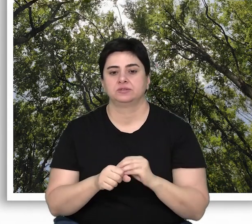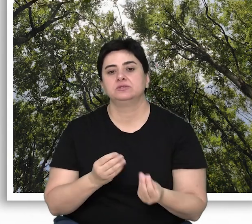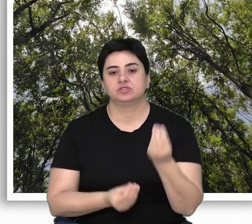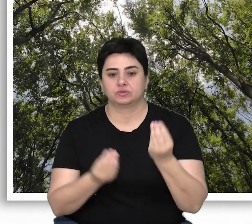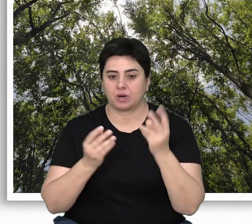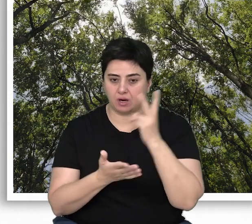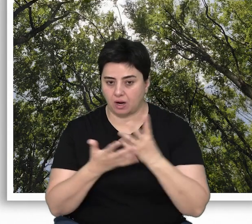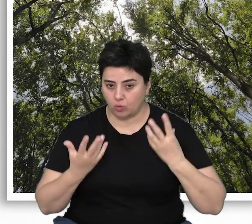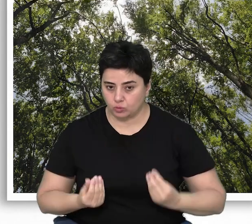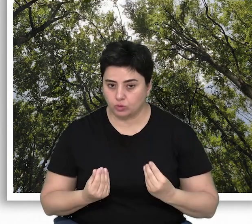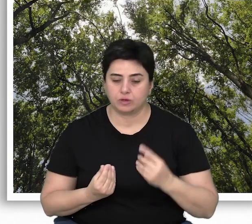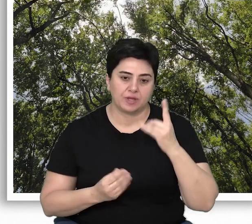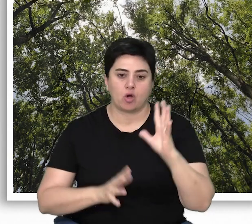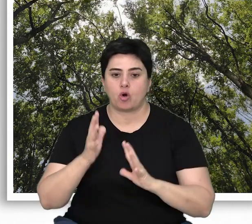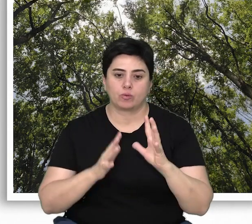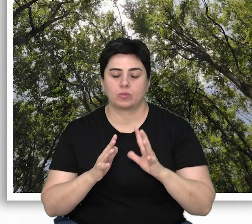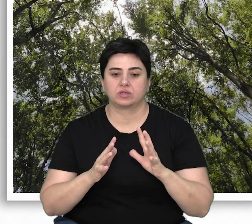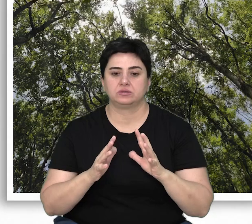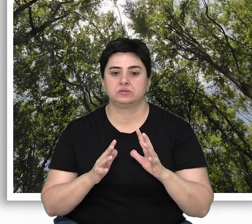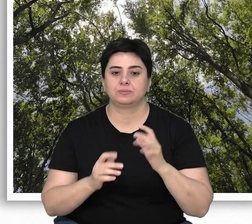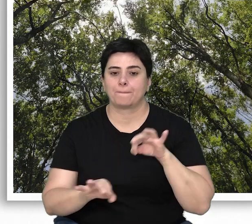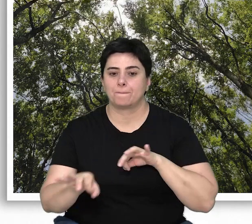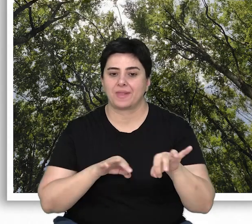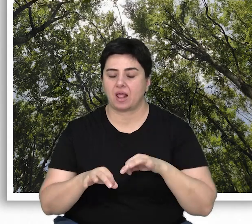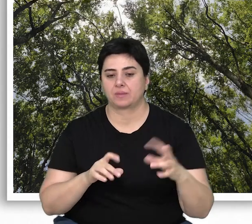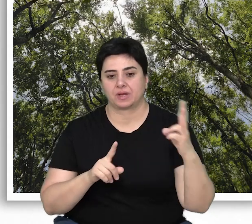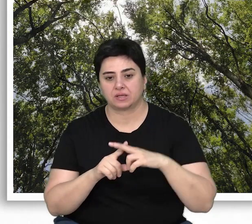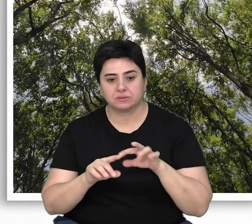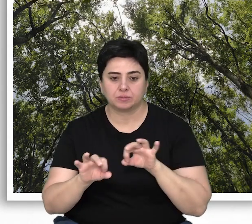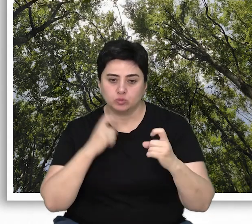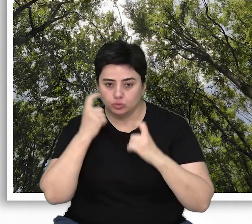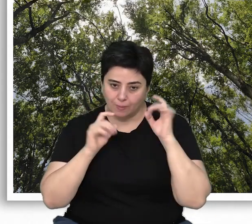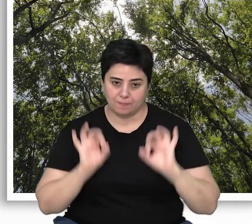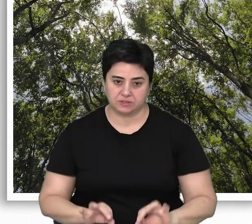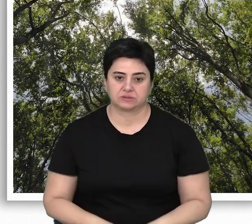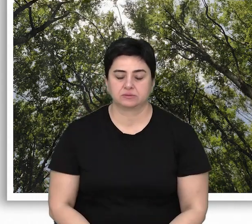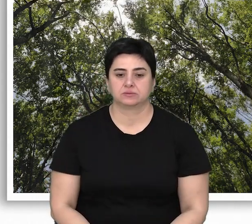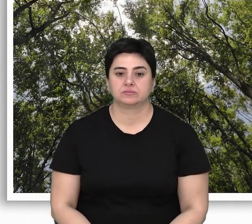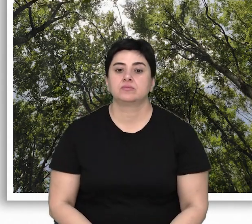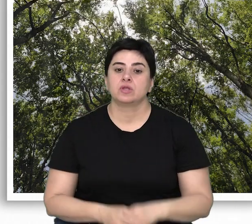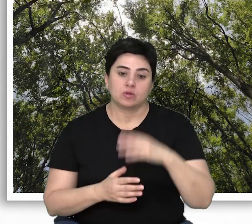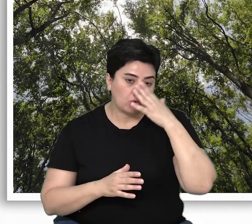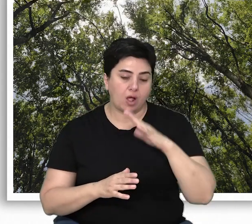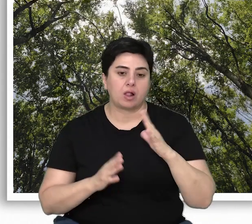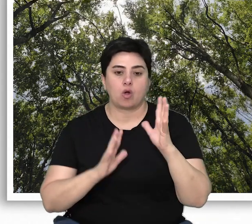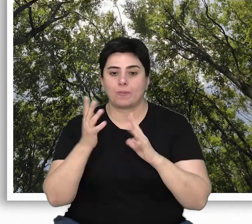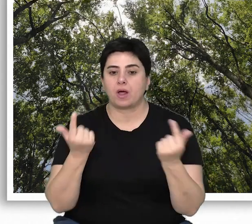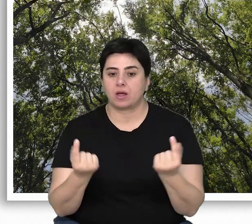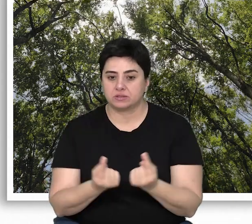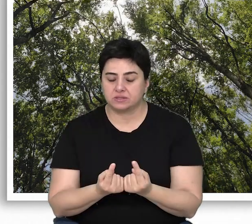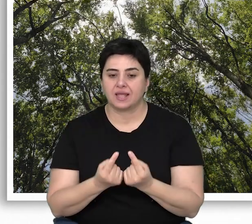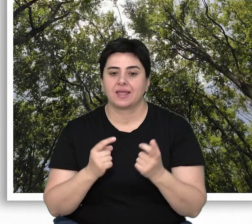karşımıza çıkmakta, hatta bir orman fonksiyonu olarak planlamalara dahil edilmektedir. Doğal Ormanlar